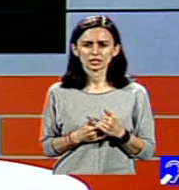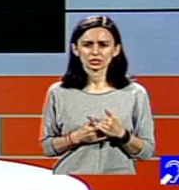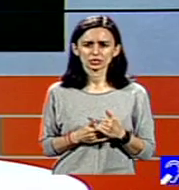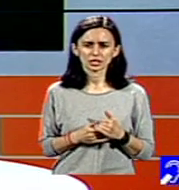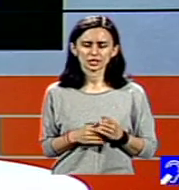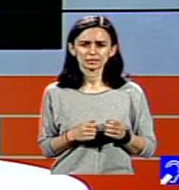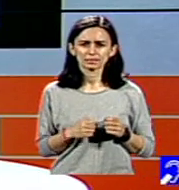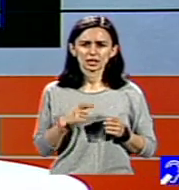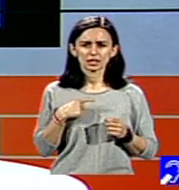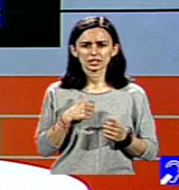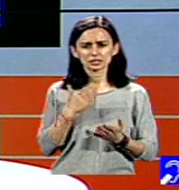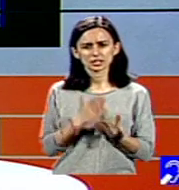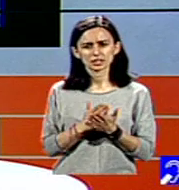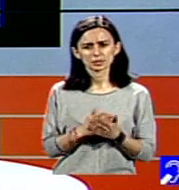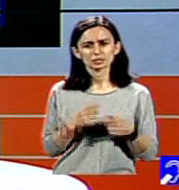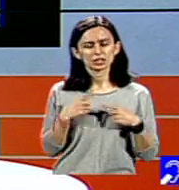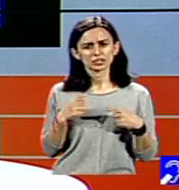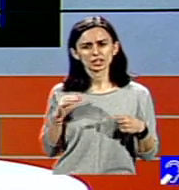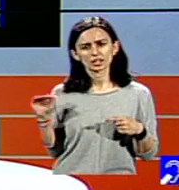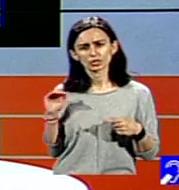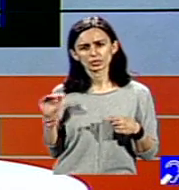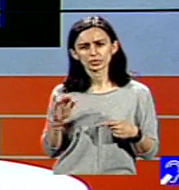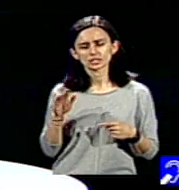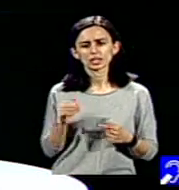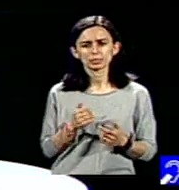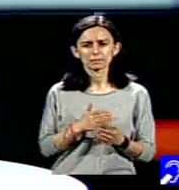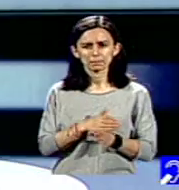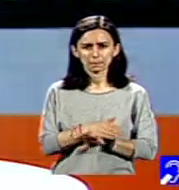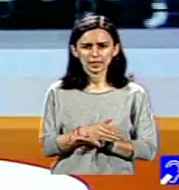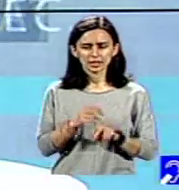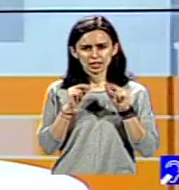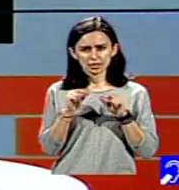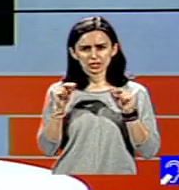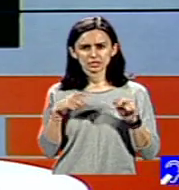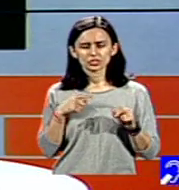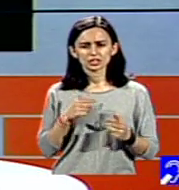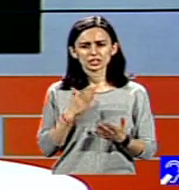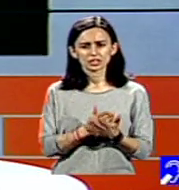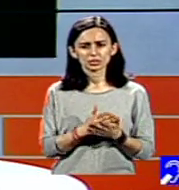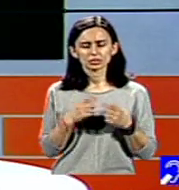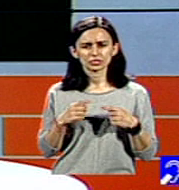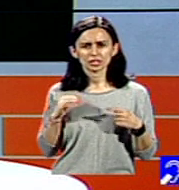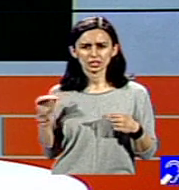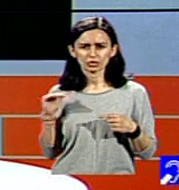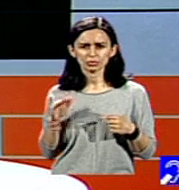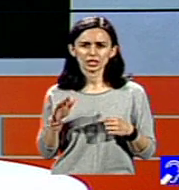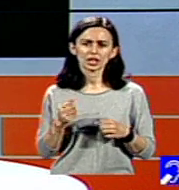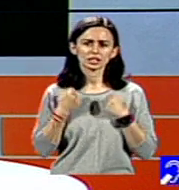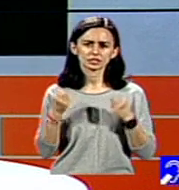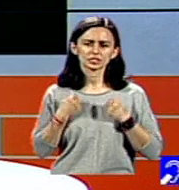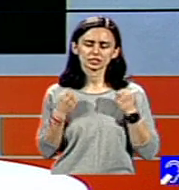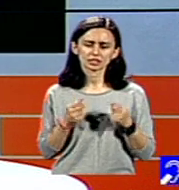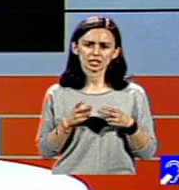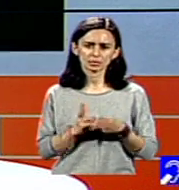dreptul fiecărui copil să aibă acces la educație, precum este dreptul fiecărui copil să aibă la activități terapeutice